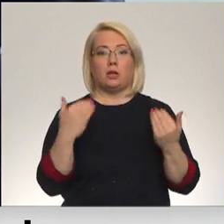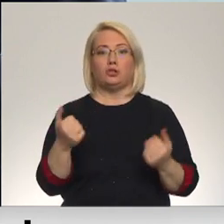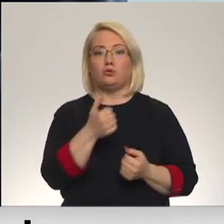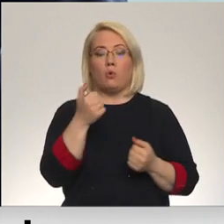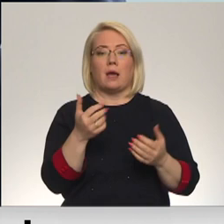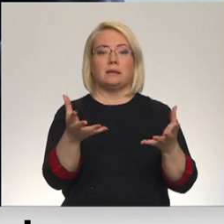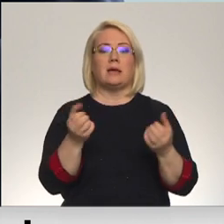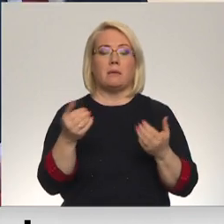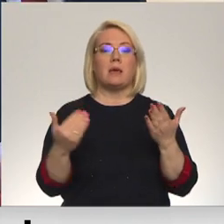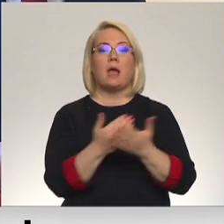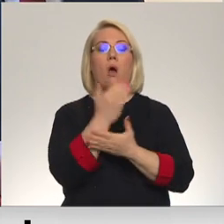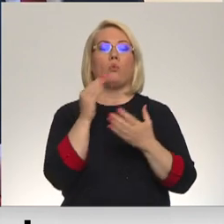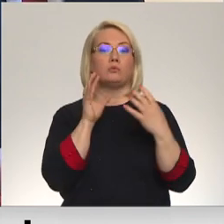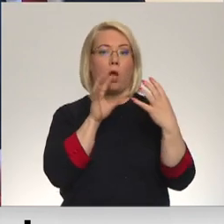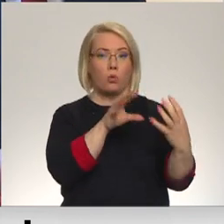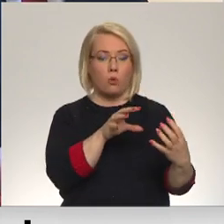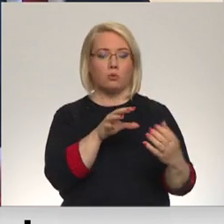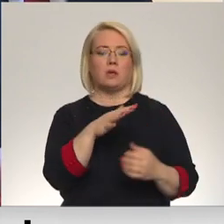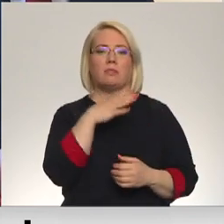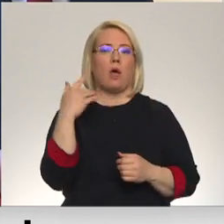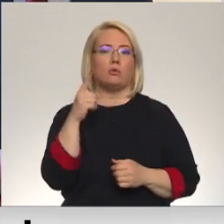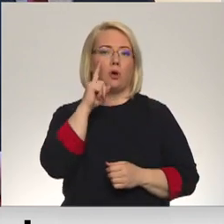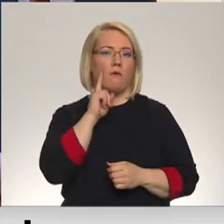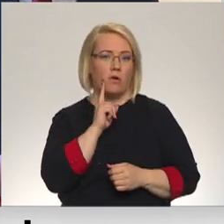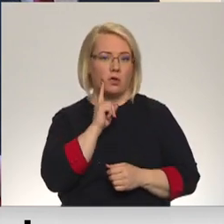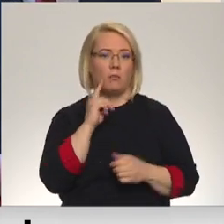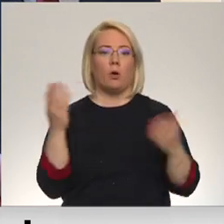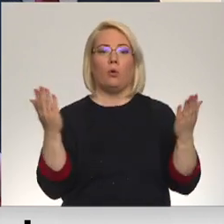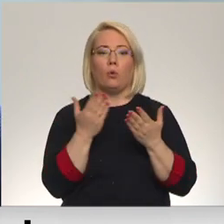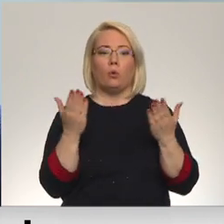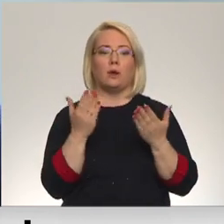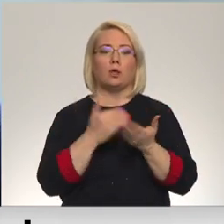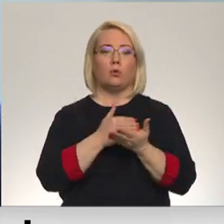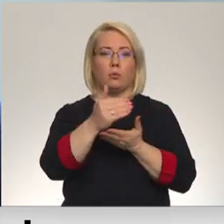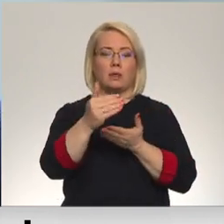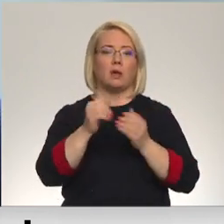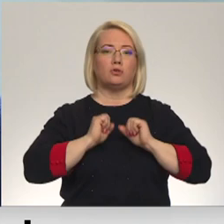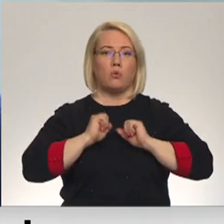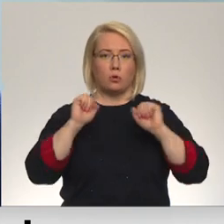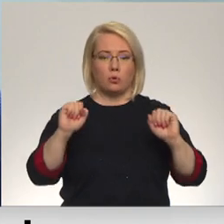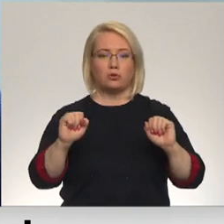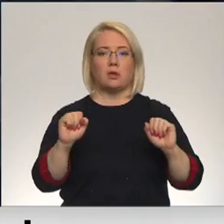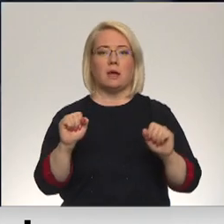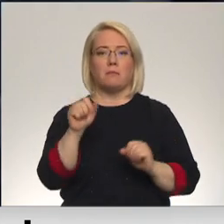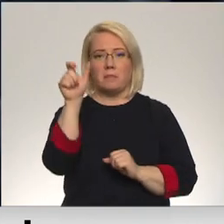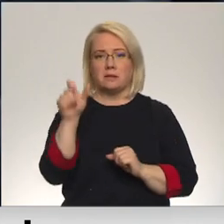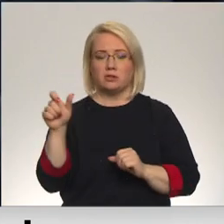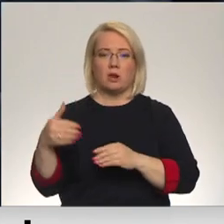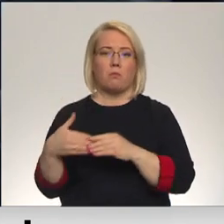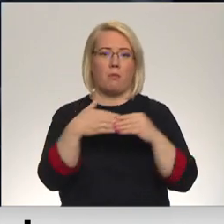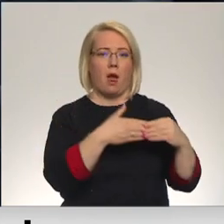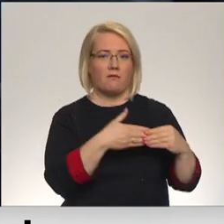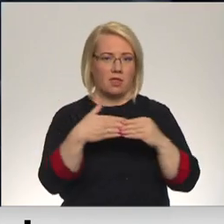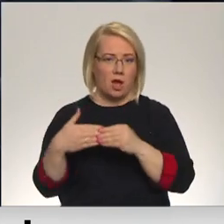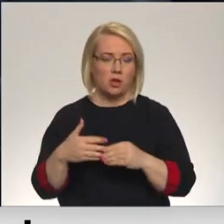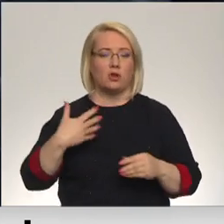autobusus, daudz komforta blākus, kuri turpinās nodrošināt pasažieru pārvadāšanu,